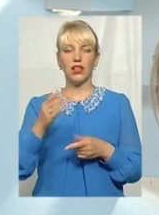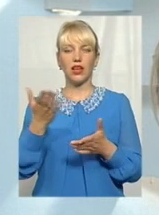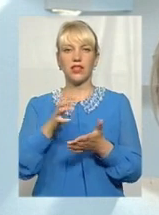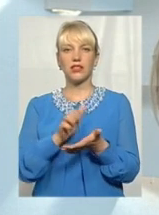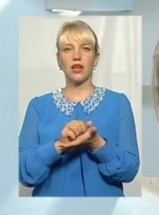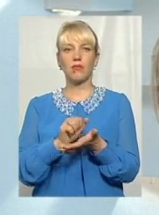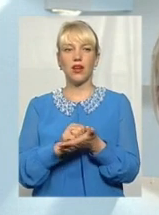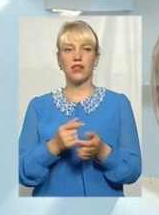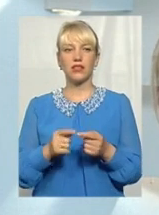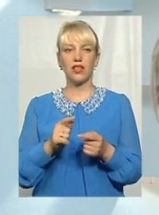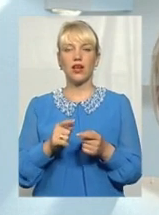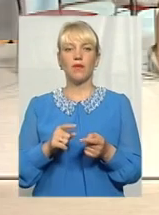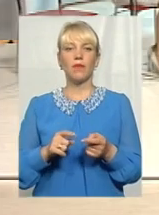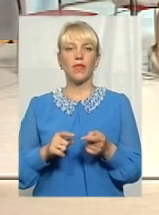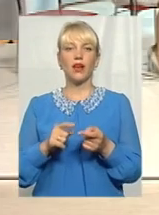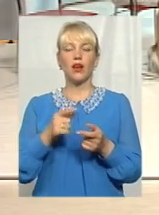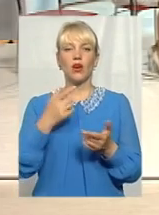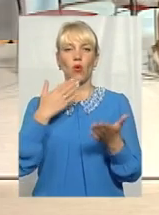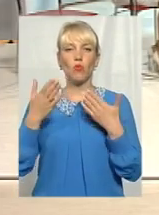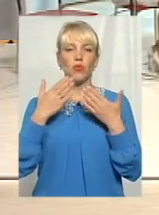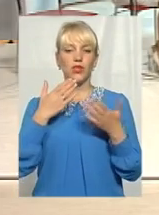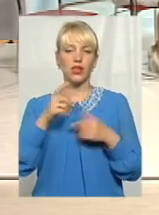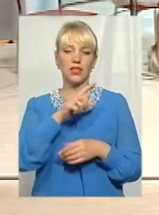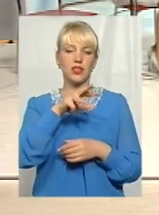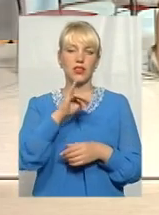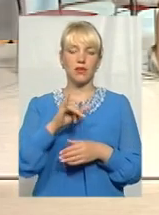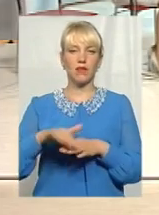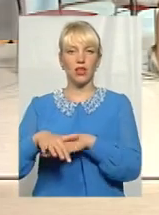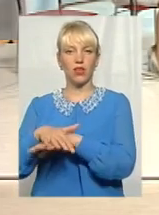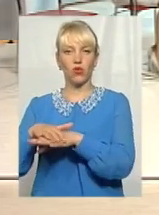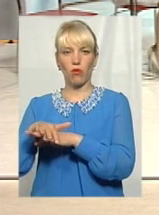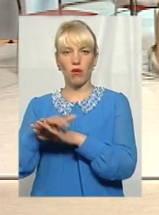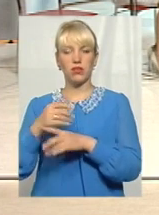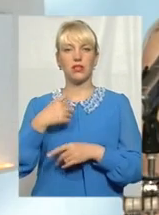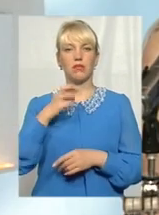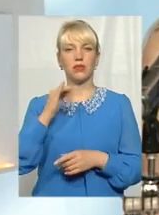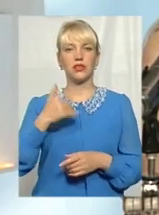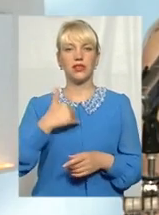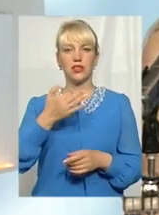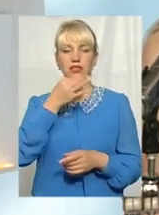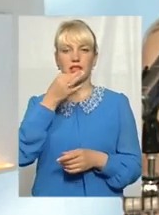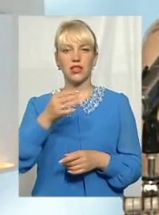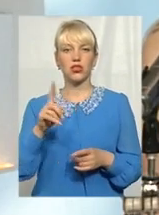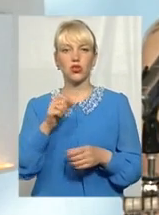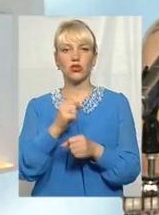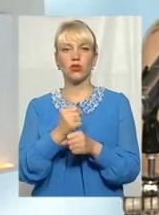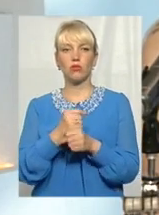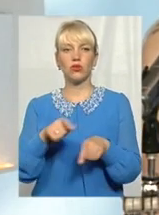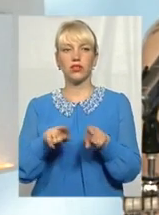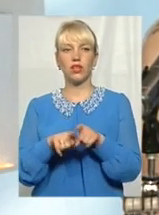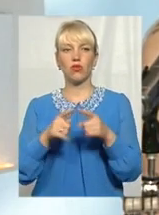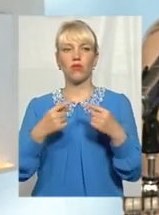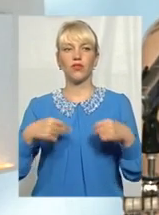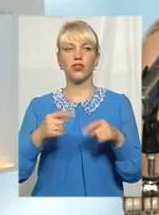займається безпосередньою комунікацією зі ЗМІ і громадськістю, я би хотіла сказати, що фактично робота такого відділу